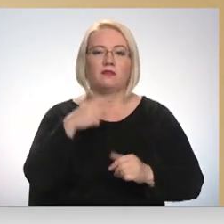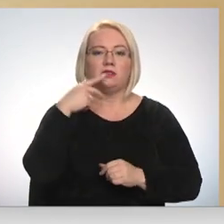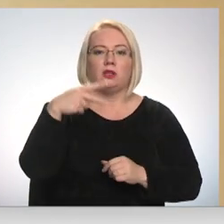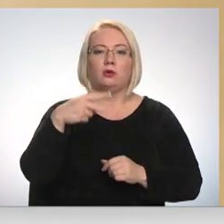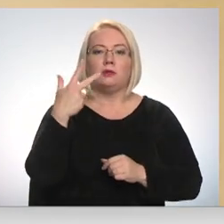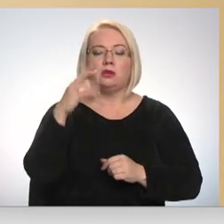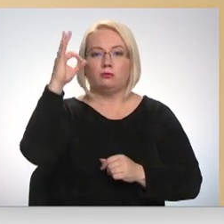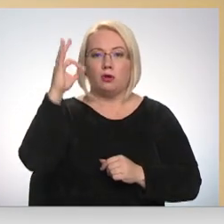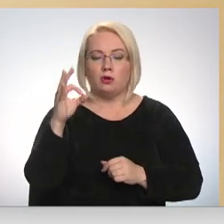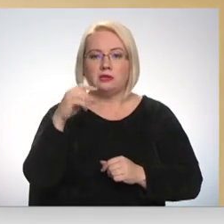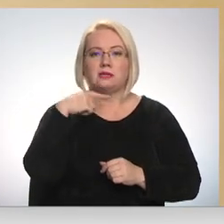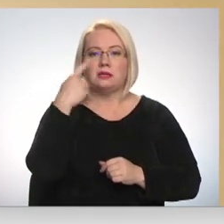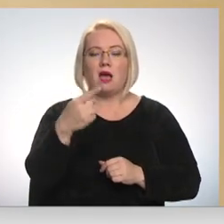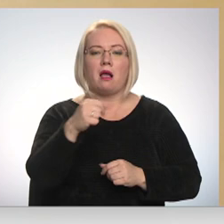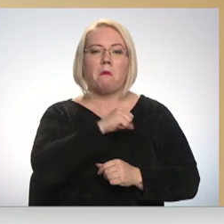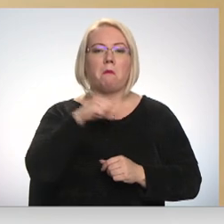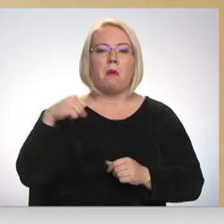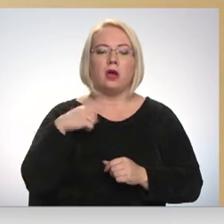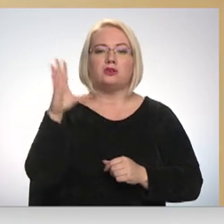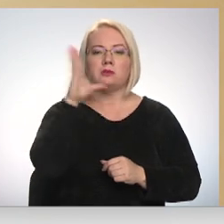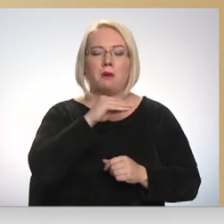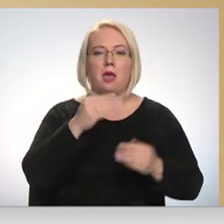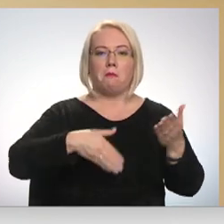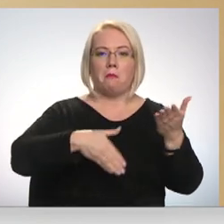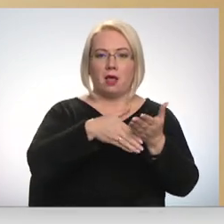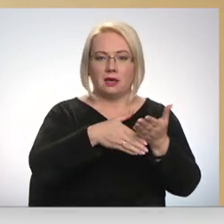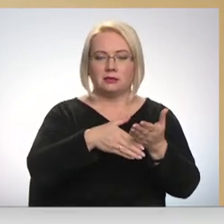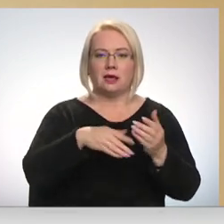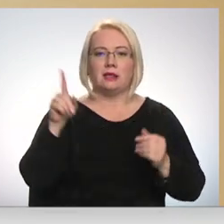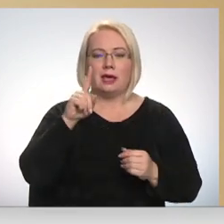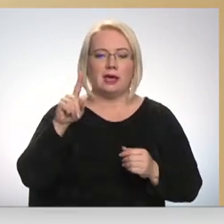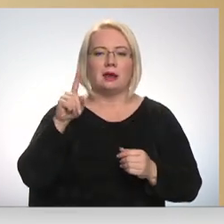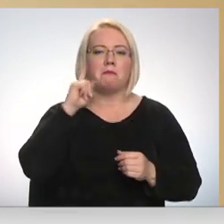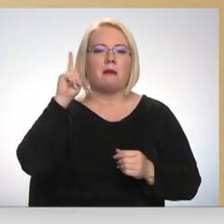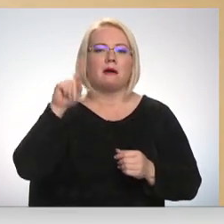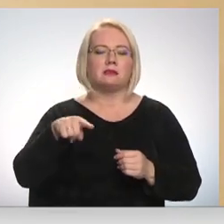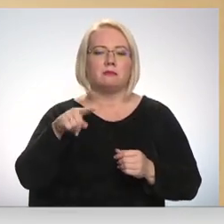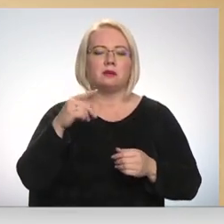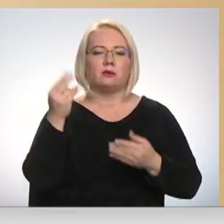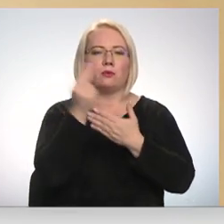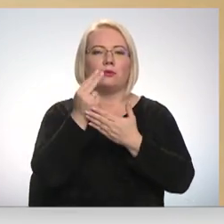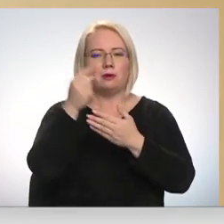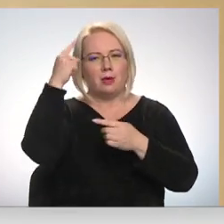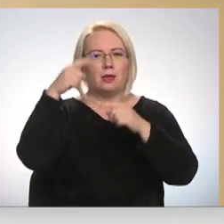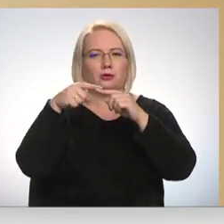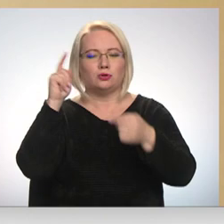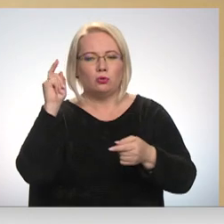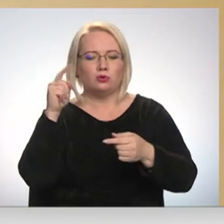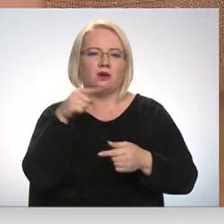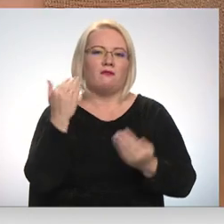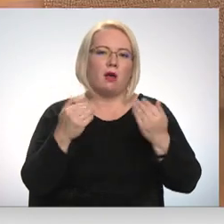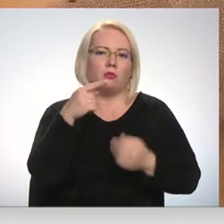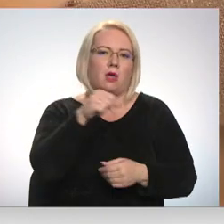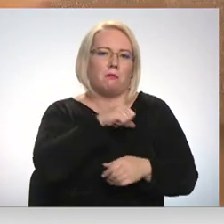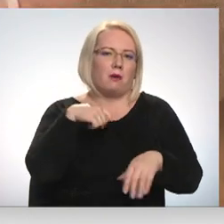ka paši spētu steigties palīgā, jo ir zināšanas. Tad visticamāk iespējams, ka tie bija par būtu